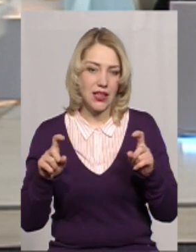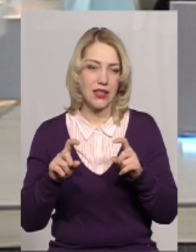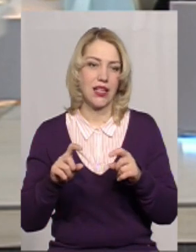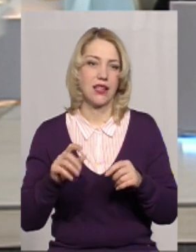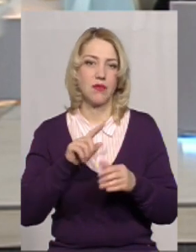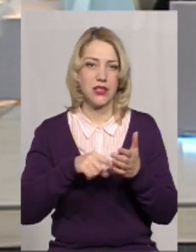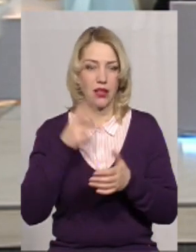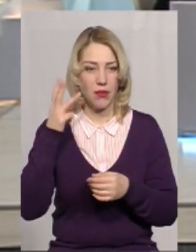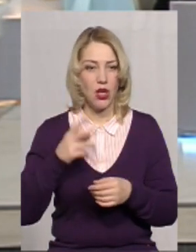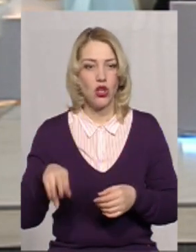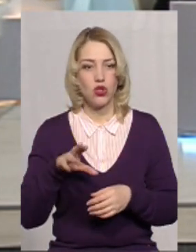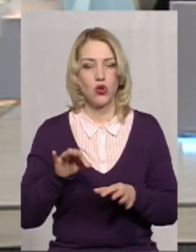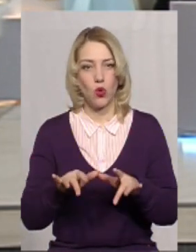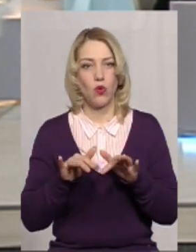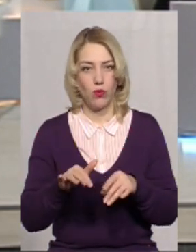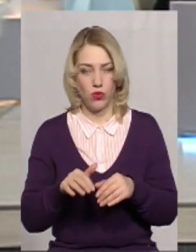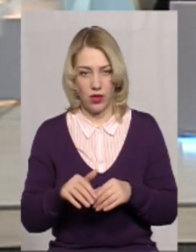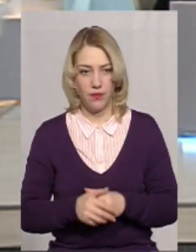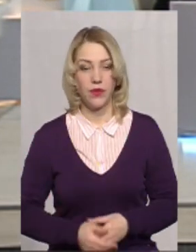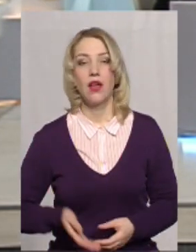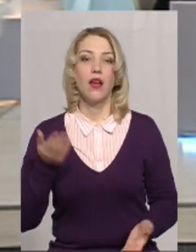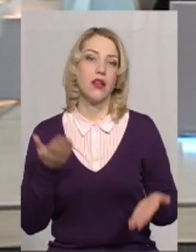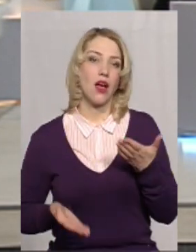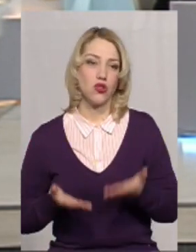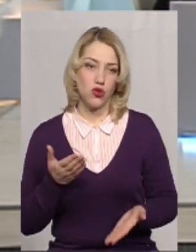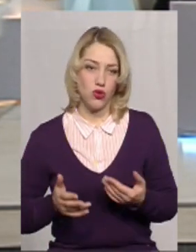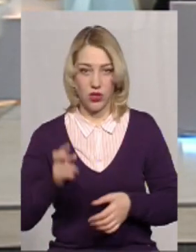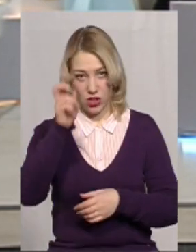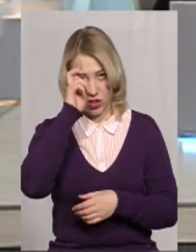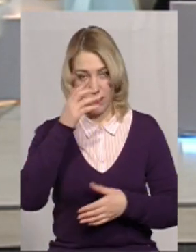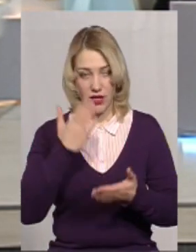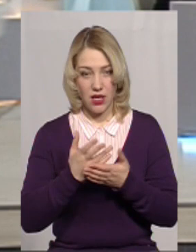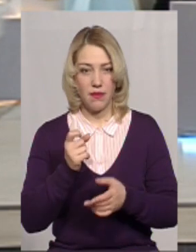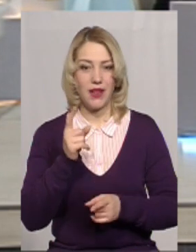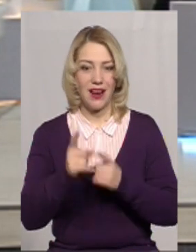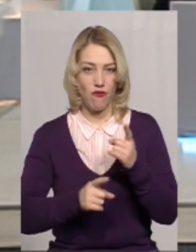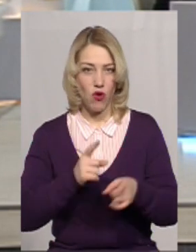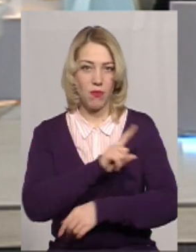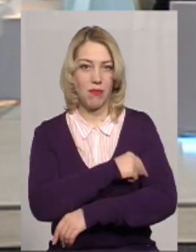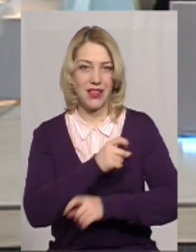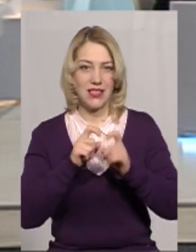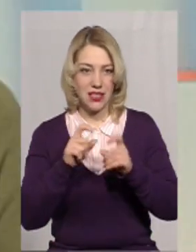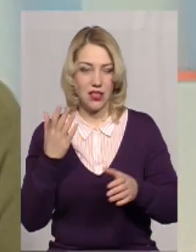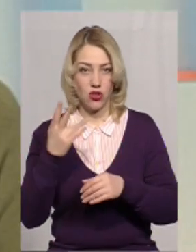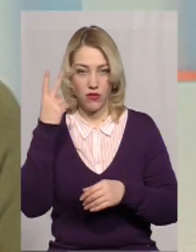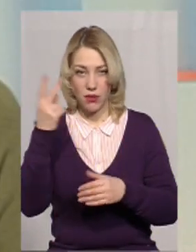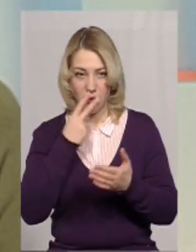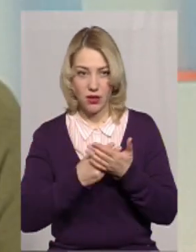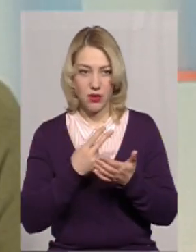додавати, що стосовно комп'ютерів, якщо державна, зараз іде реформа медицини, якщо вони передбачають